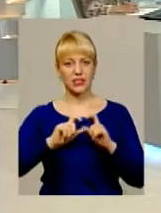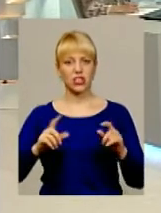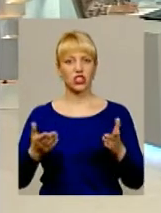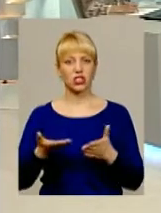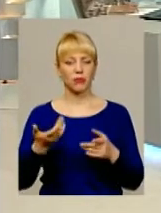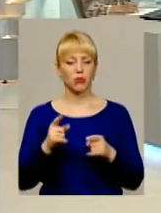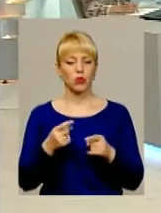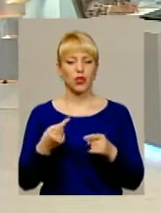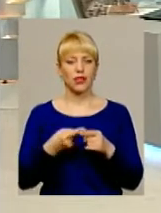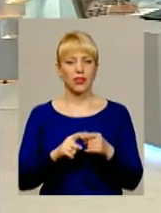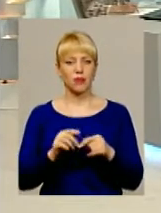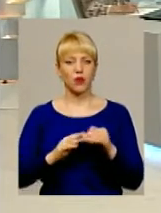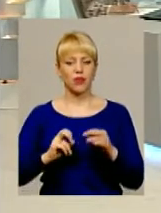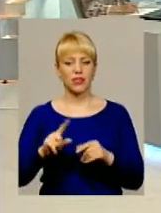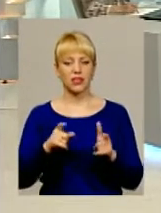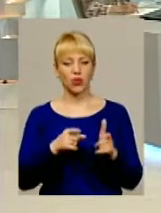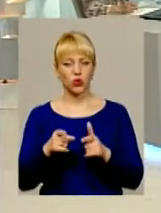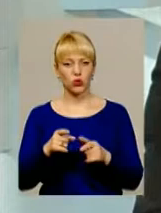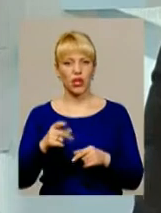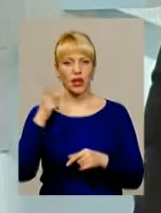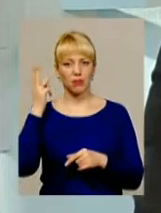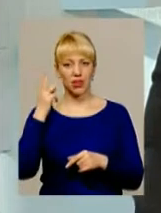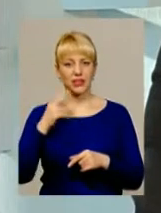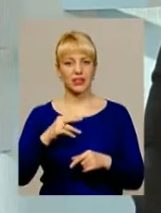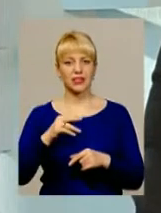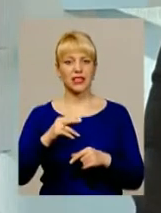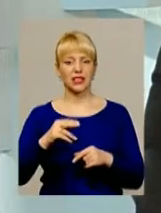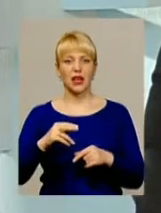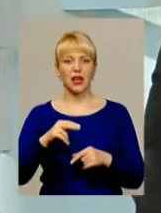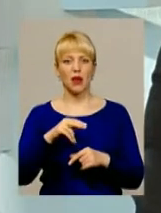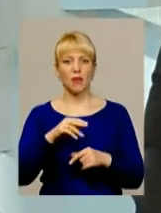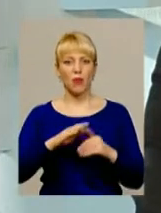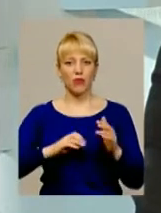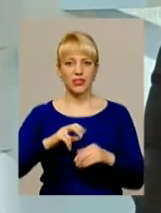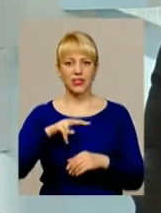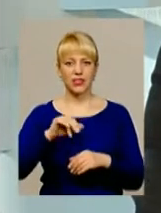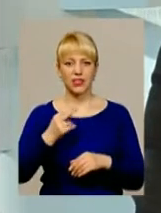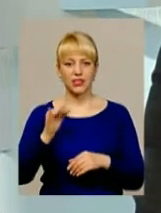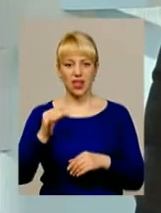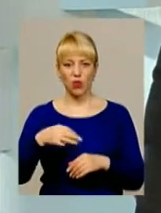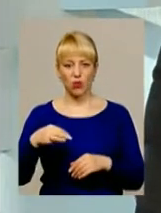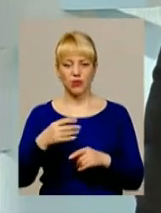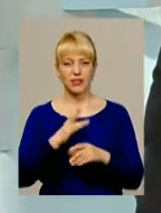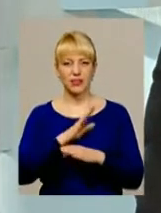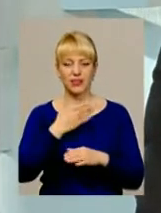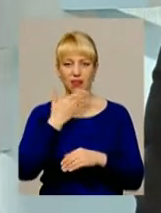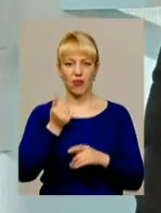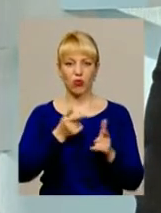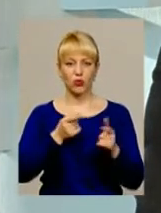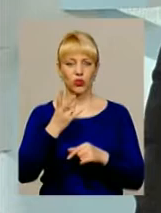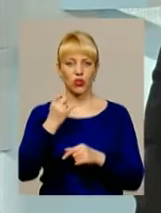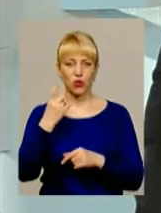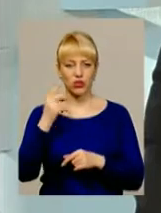Тому що ті професії, які готує Хмельницький професійний ліцей електроніки, не готує ні один навчальний заклад області. Але все ж